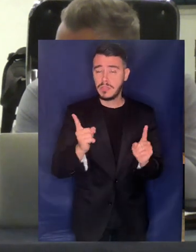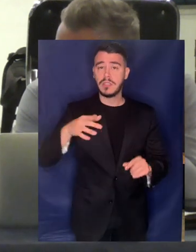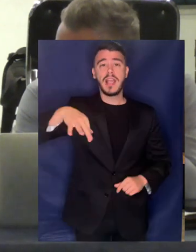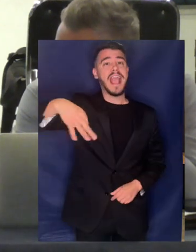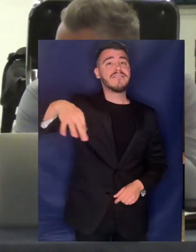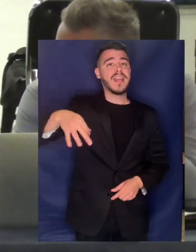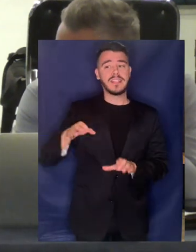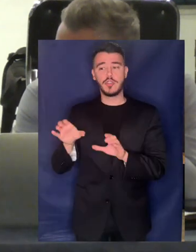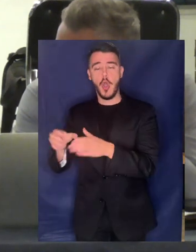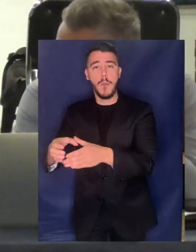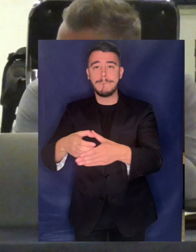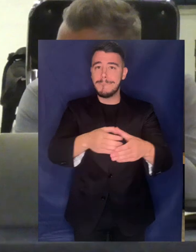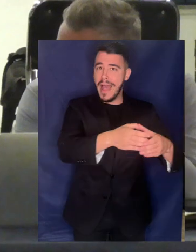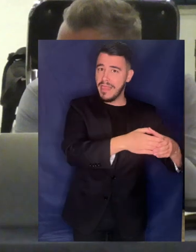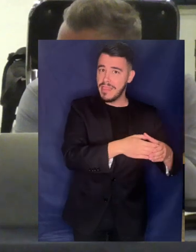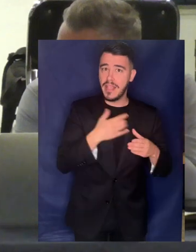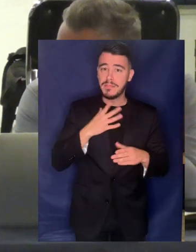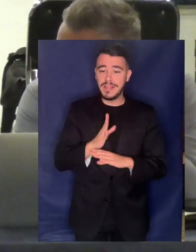ομάδες και τους ευάλωτους